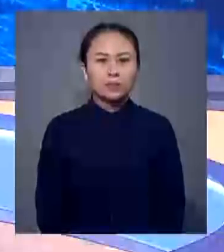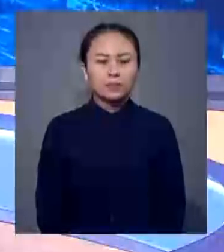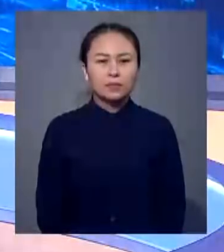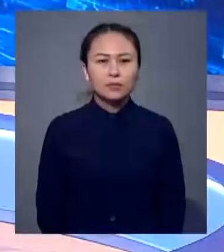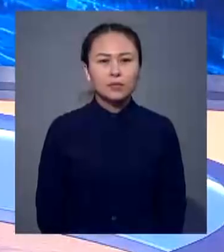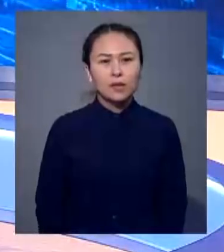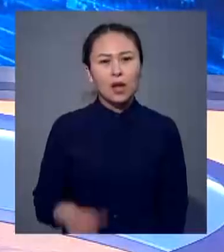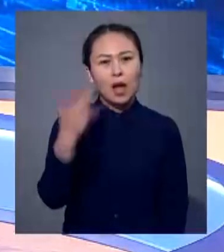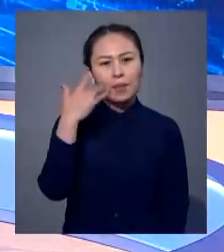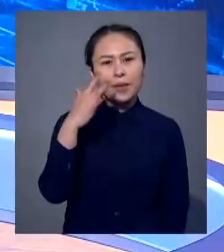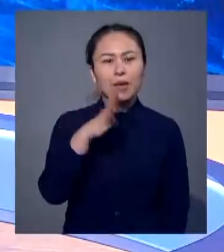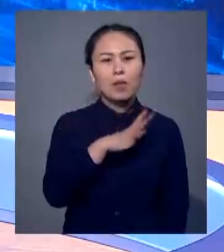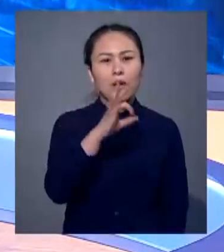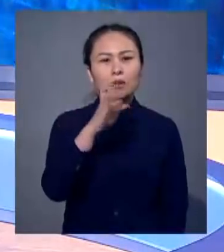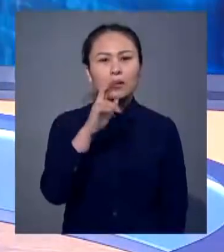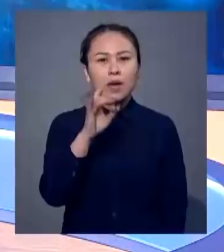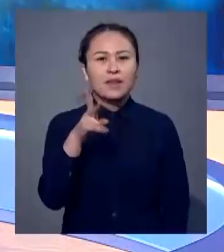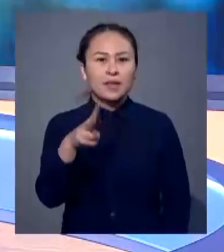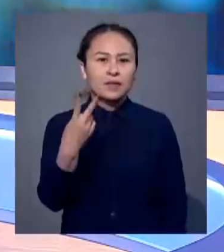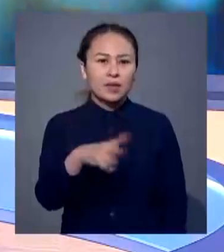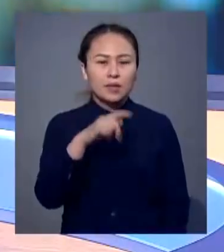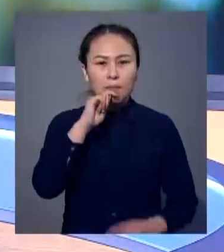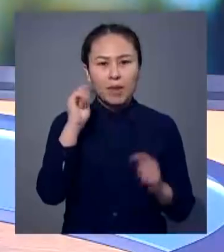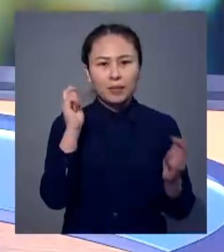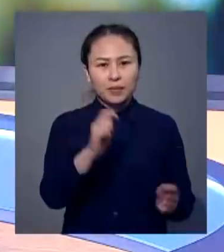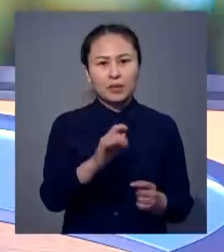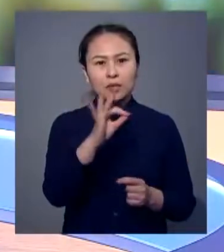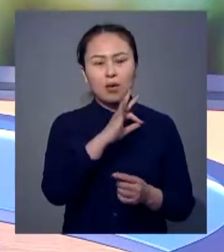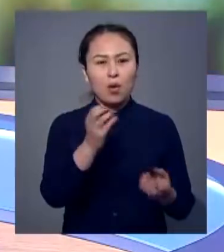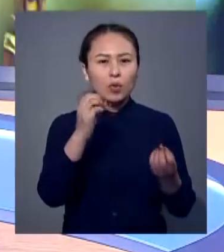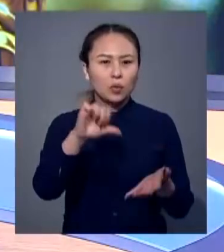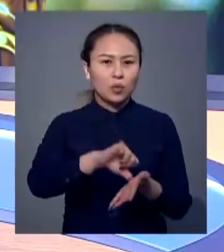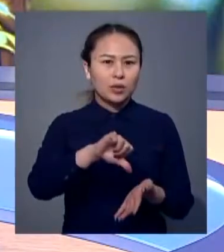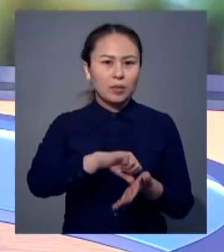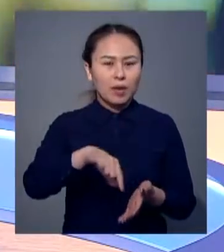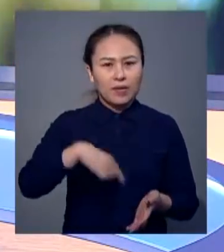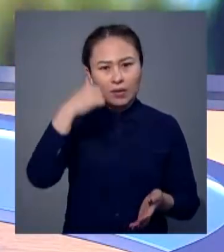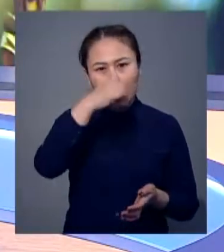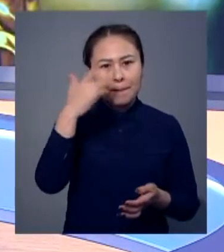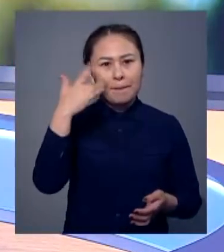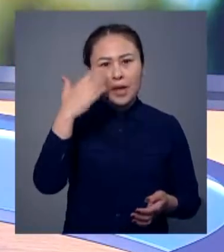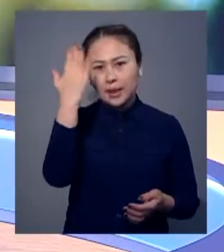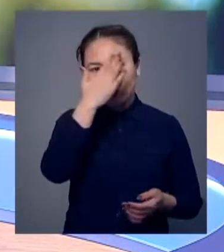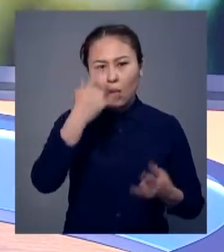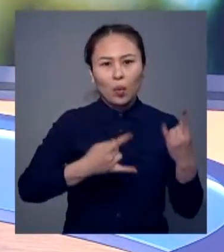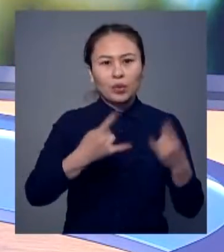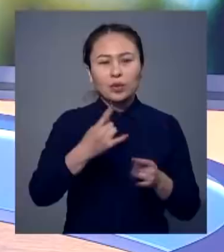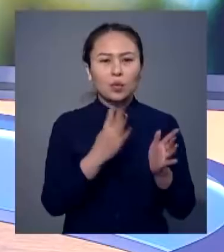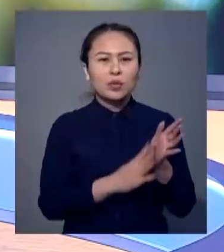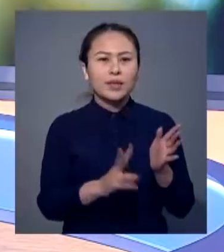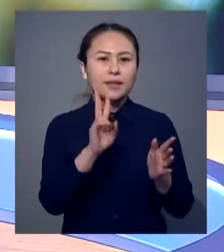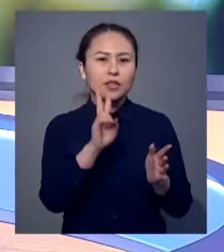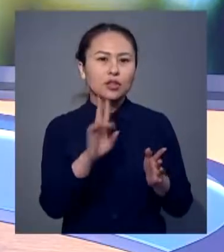Лос-Анджелесте Оскар 2020 сылығын табыс ету салтына төтті. Бил Америка Кенөнер Академиясы.